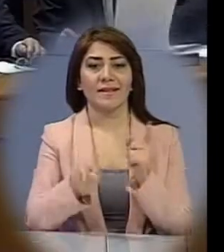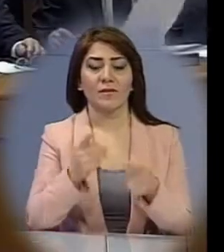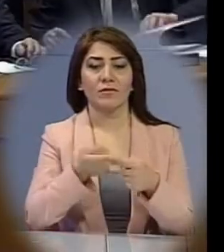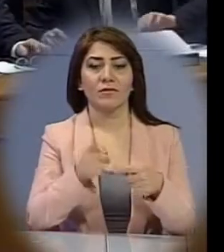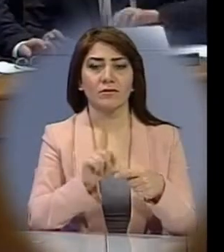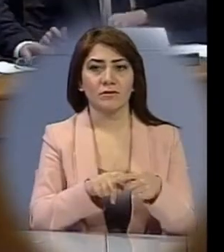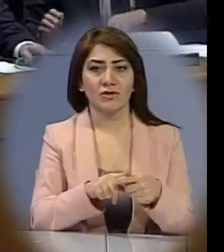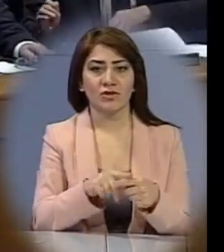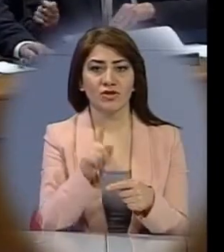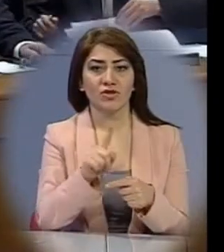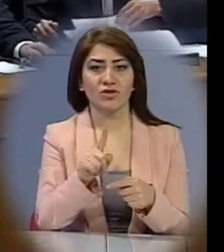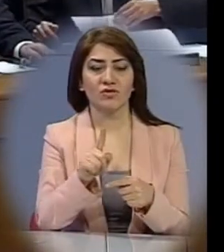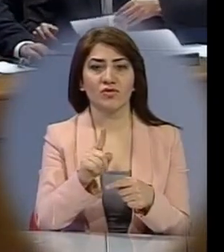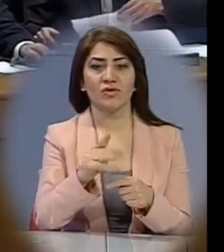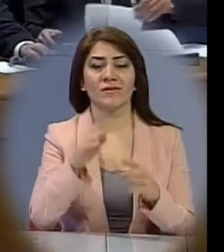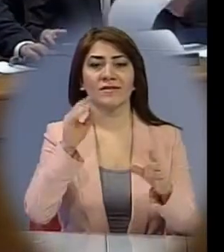հետևյալն